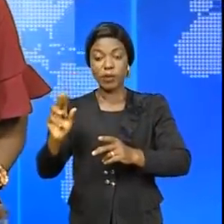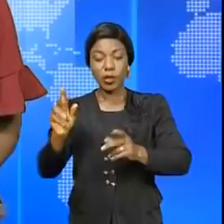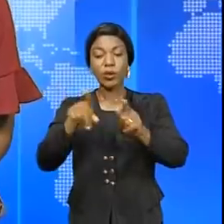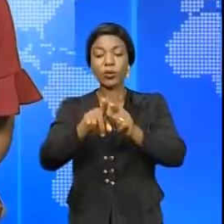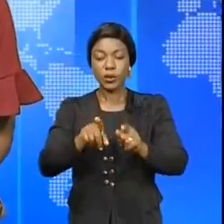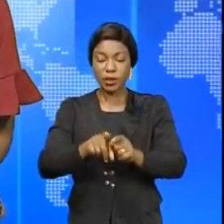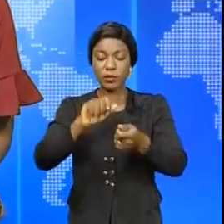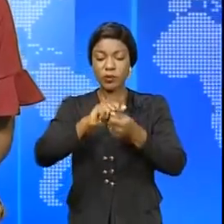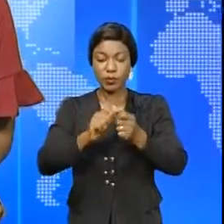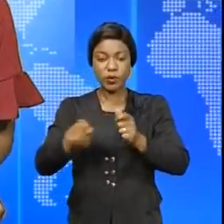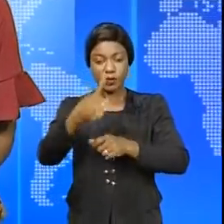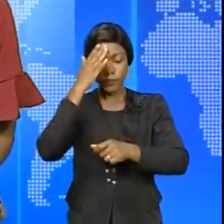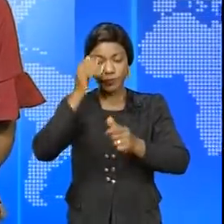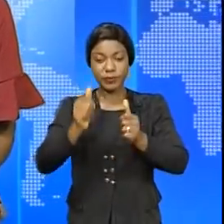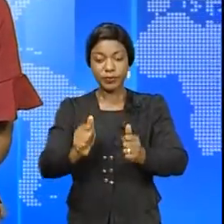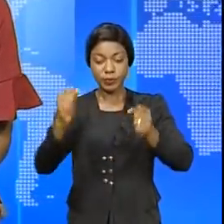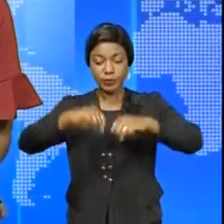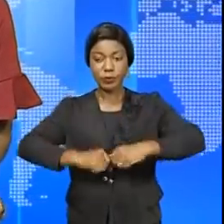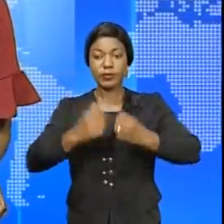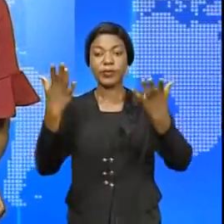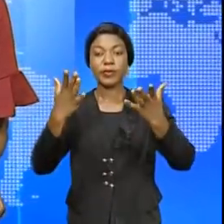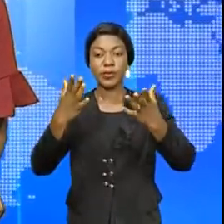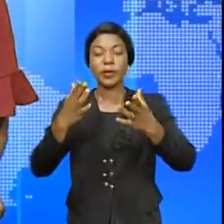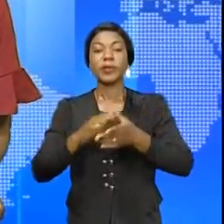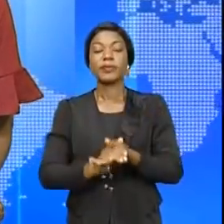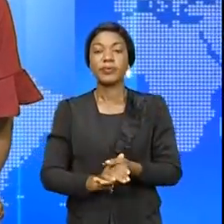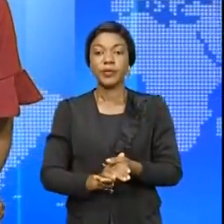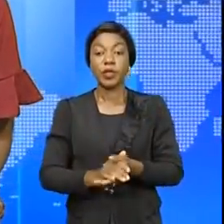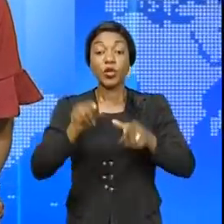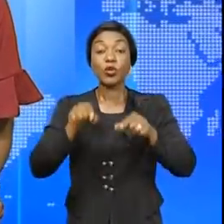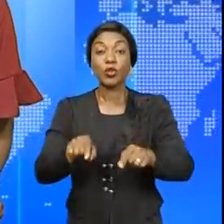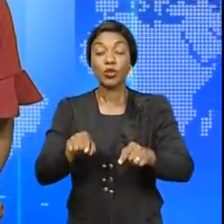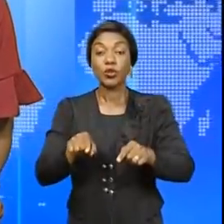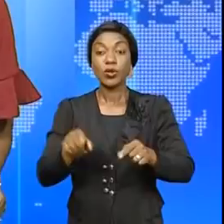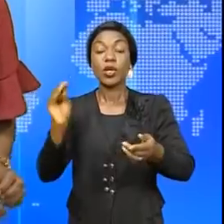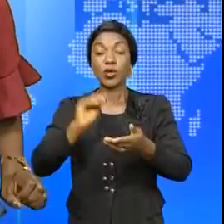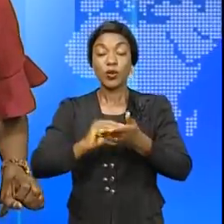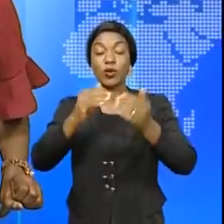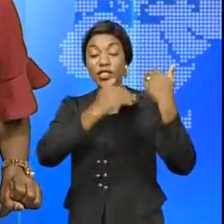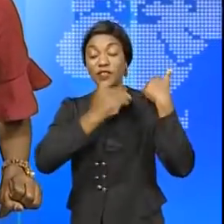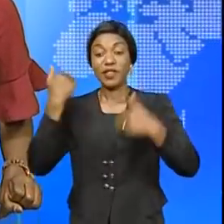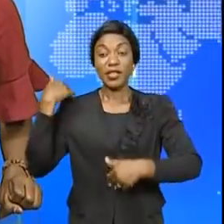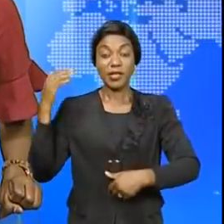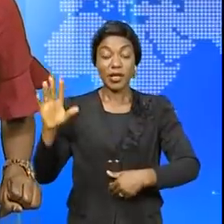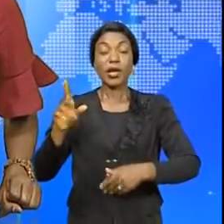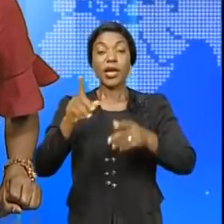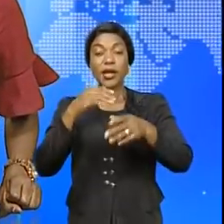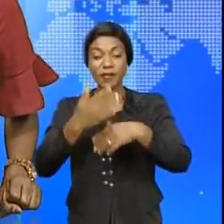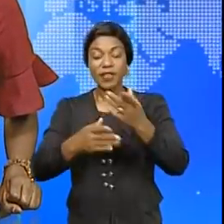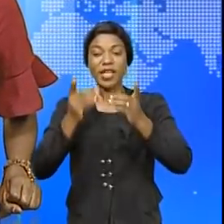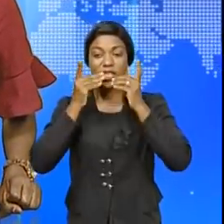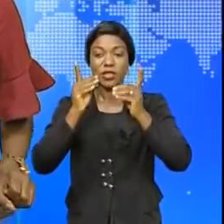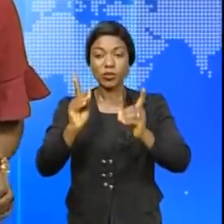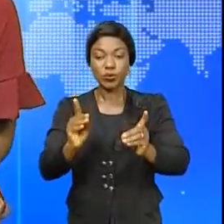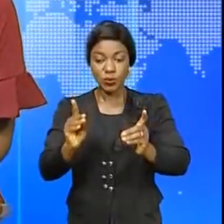effets néfastes de l'éruption volcanique de Nirangongo. Aujourd'hui, sur place, le chef de l'État a tenu une